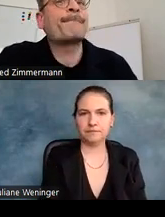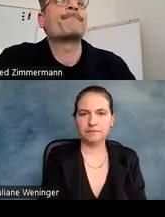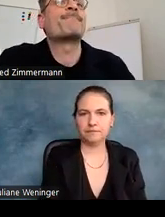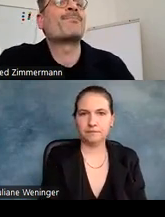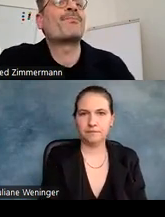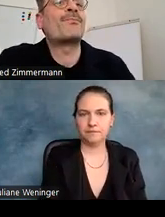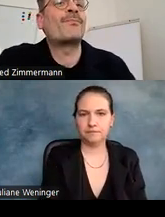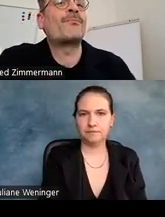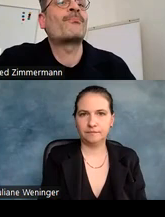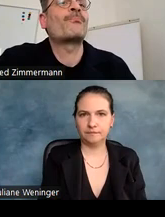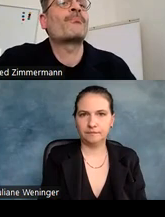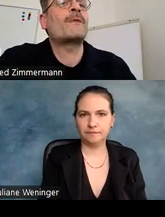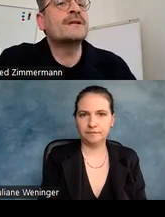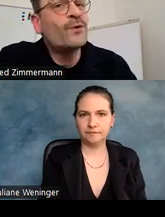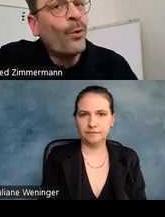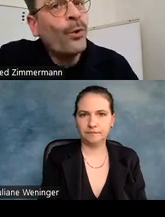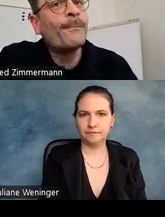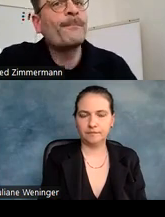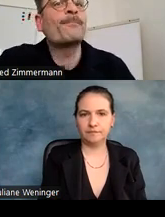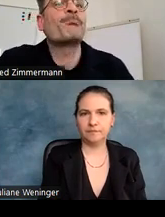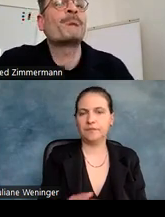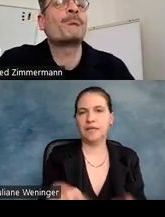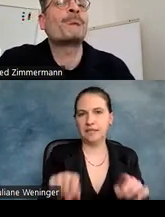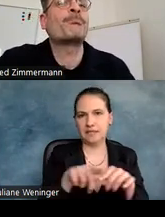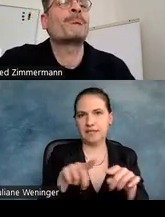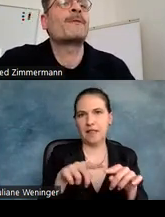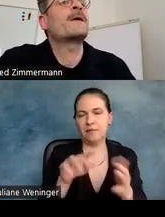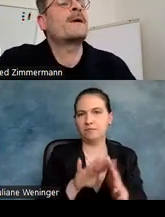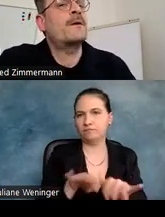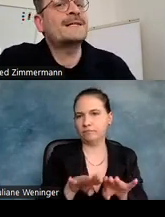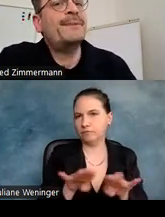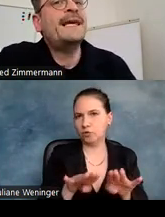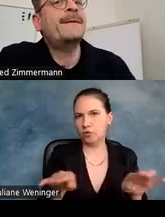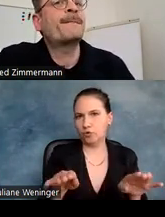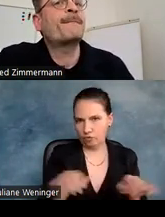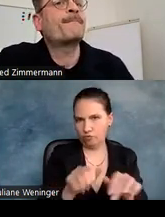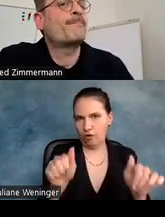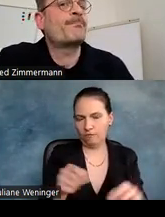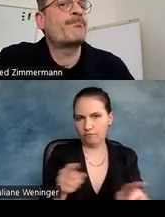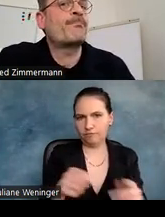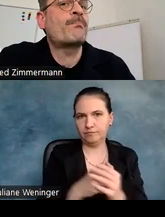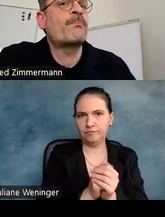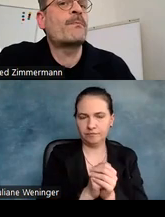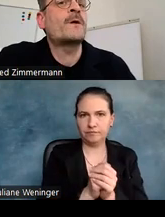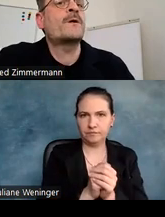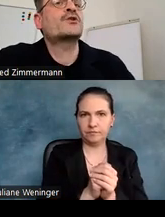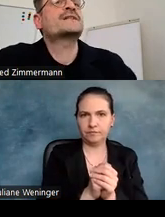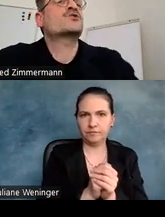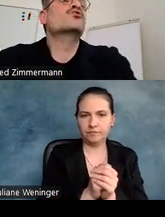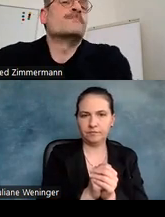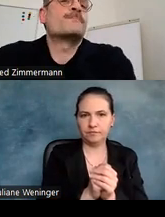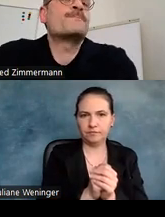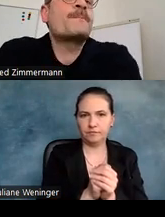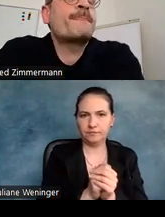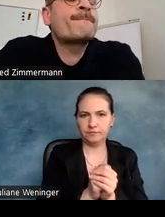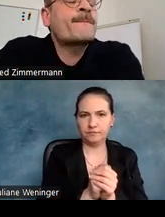und das O und das P und das